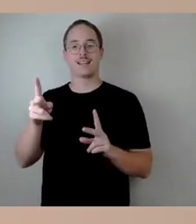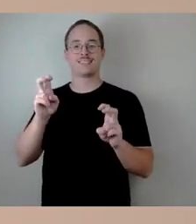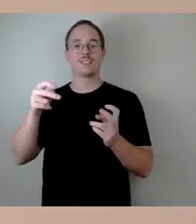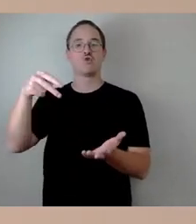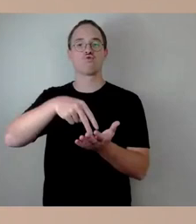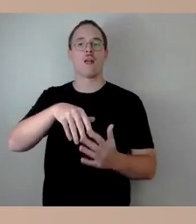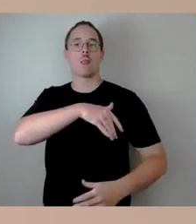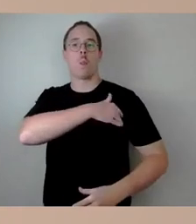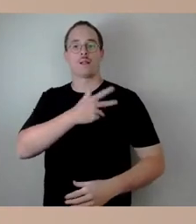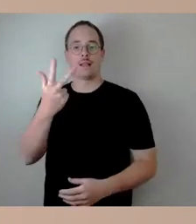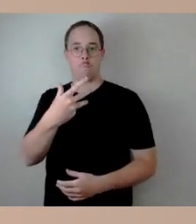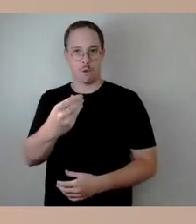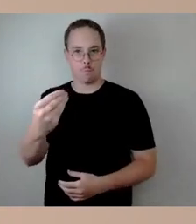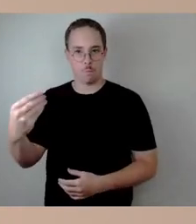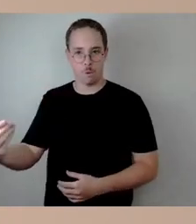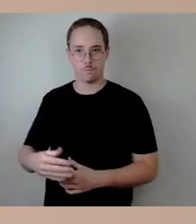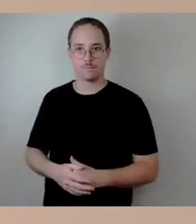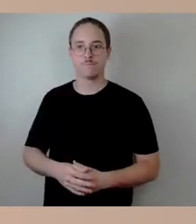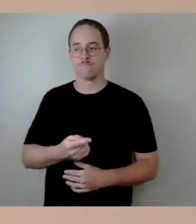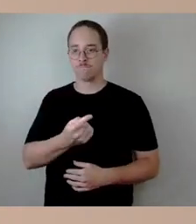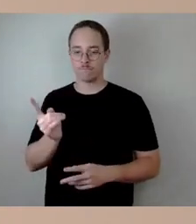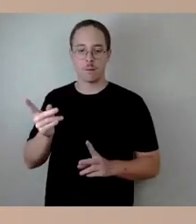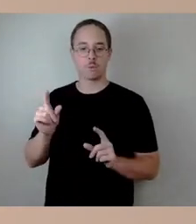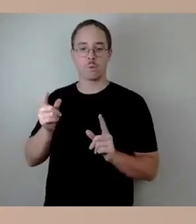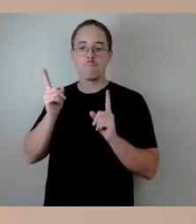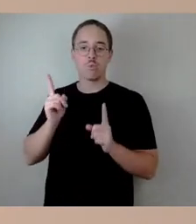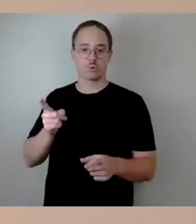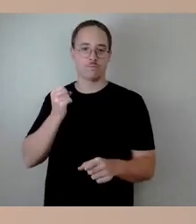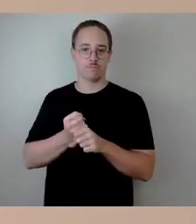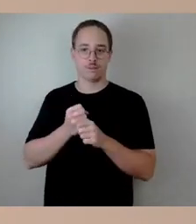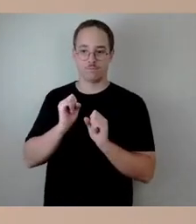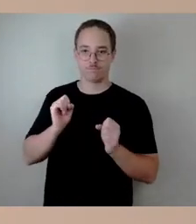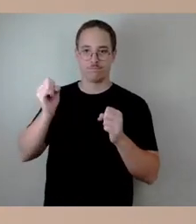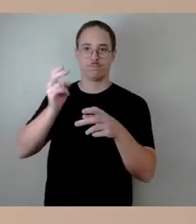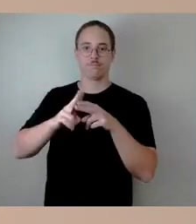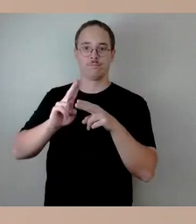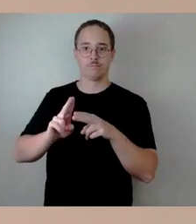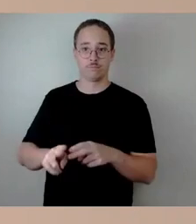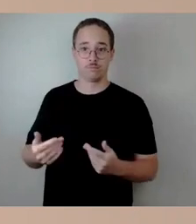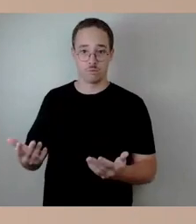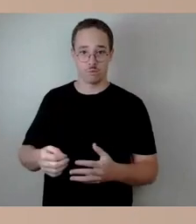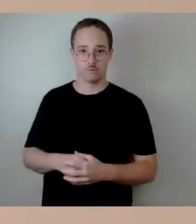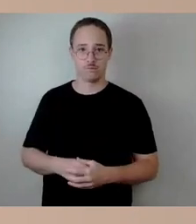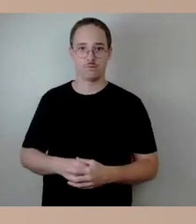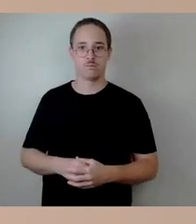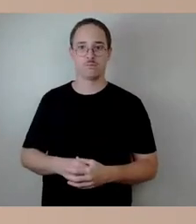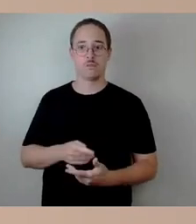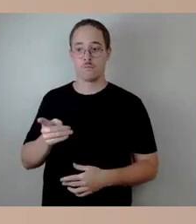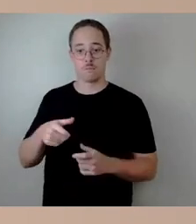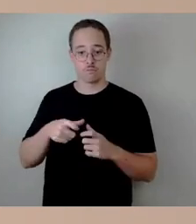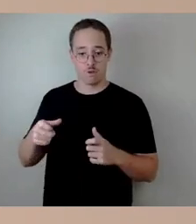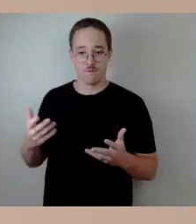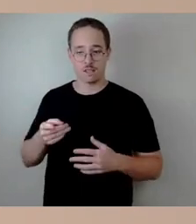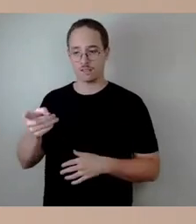also Handlungsbedarf ausweisen, sind Brücken, wo wir entweder im Hauptstraßennetz, entweder